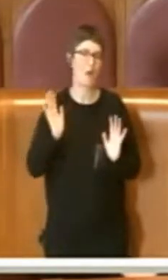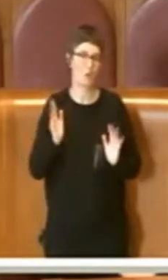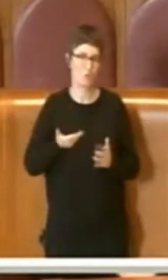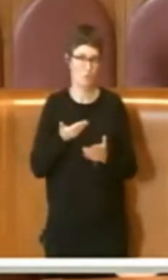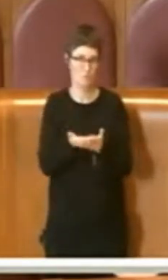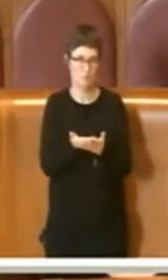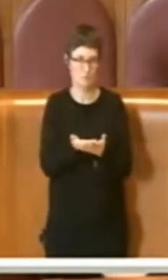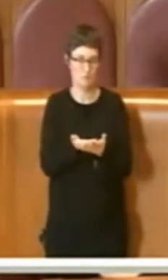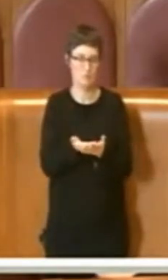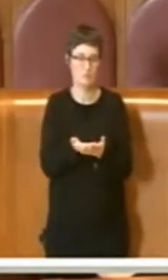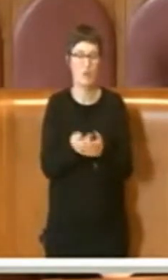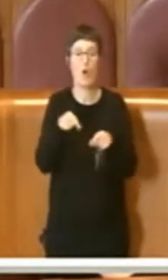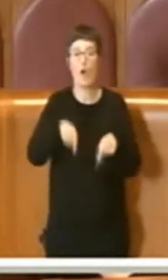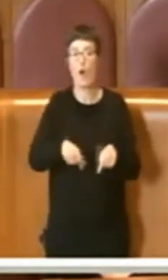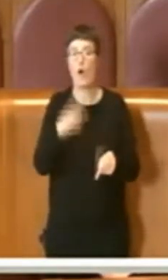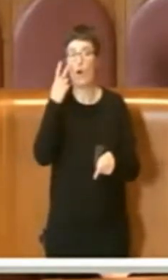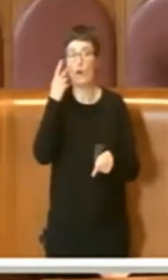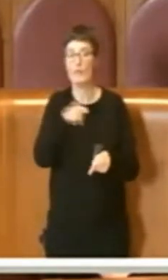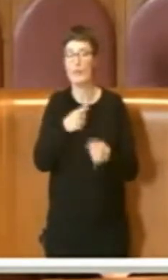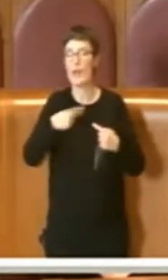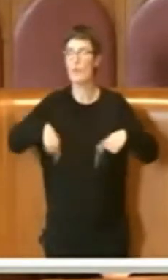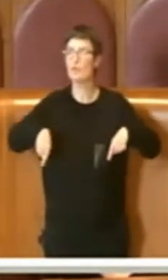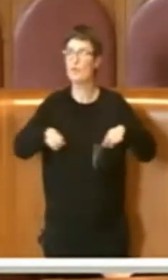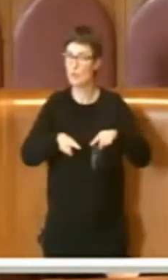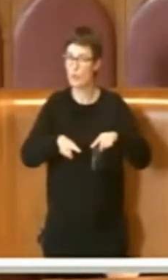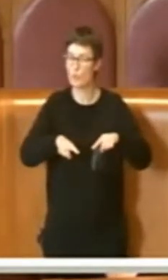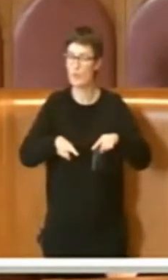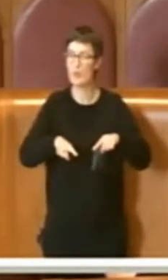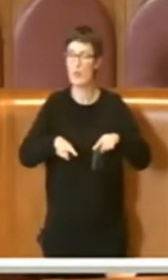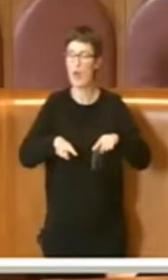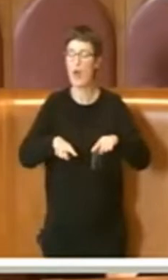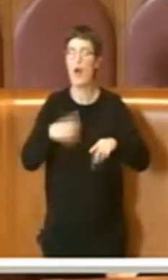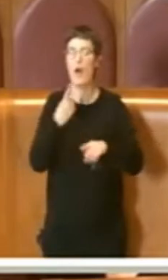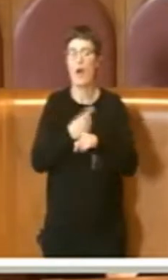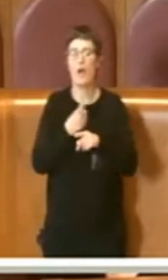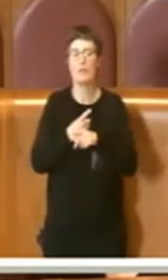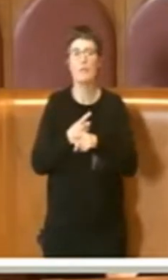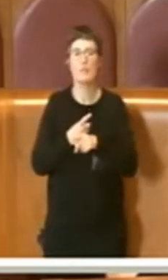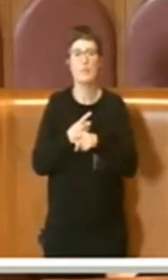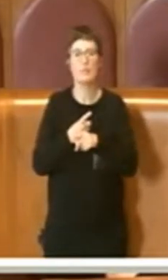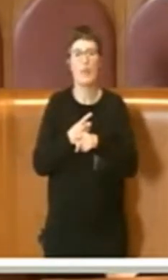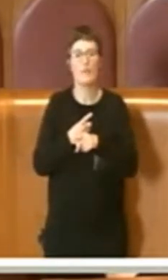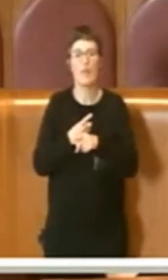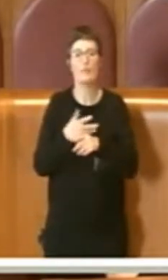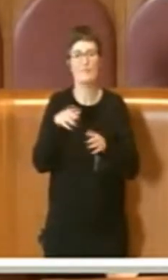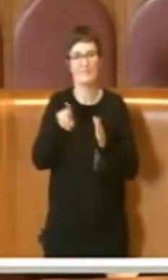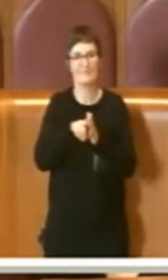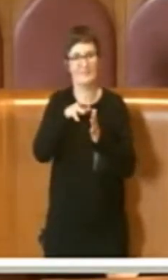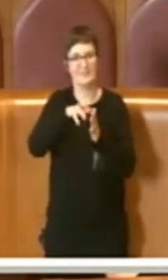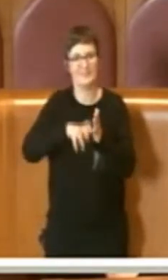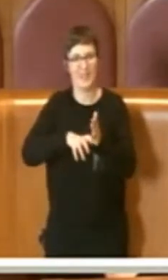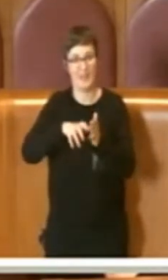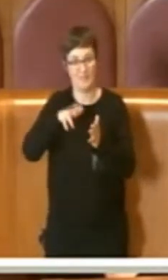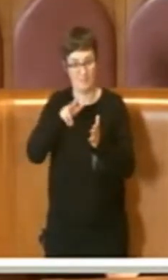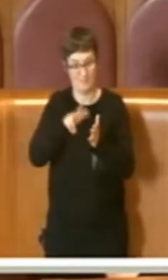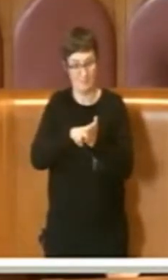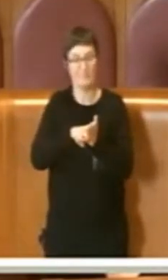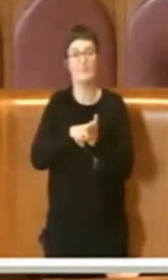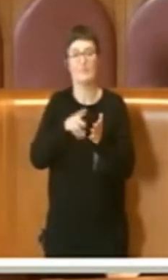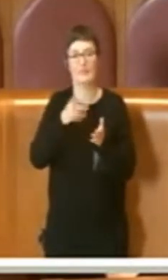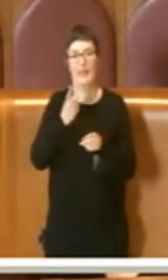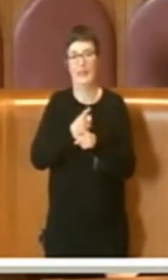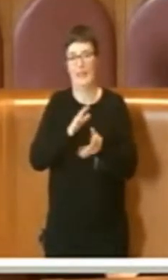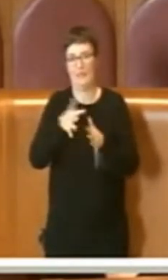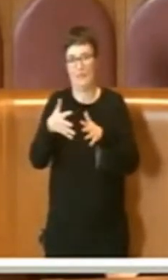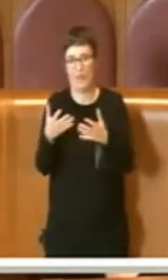sarà la Giunta dare attuazione alla delibera, mandando avanti questo progetto, cercando di capire